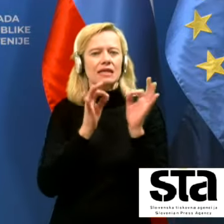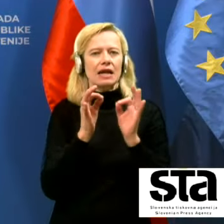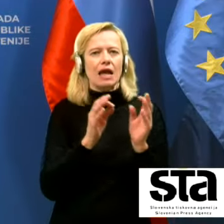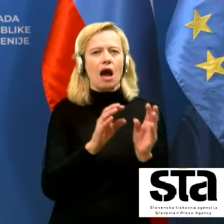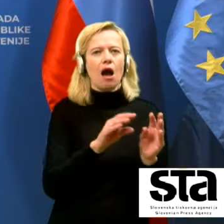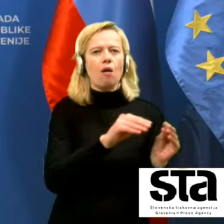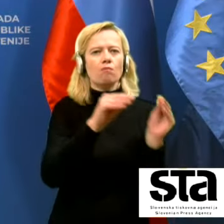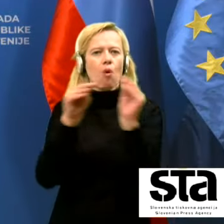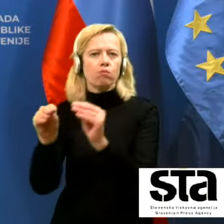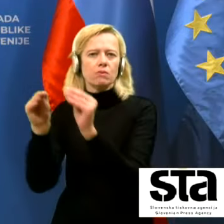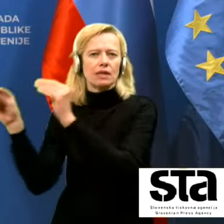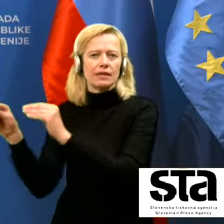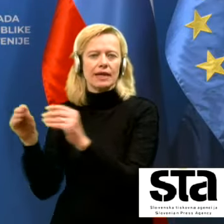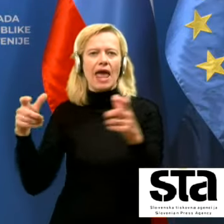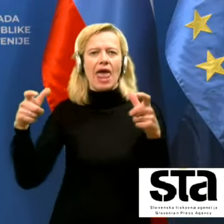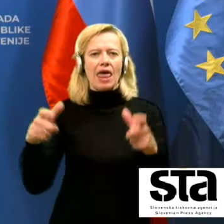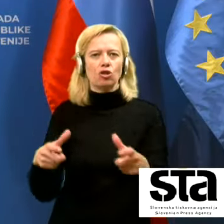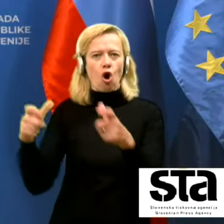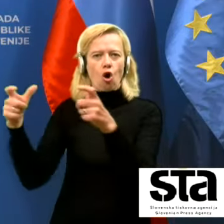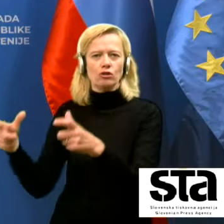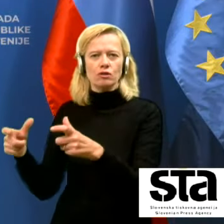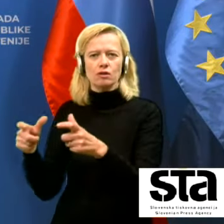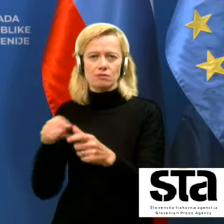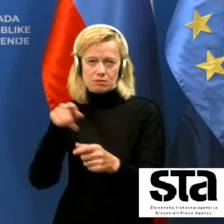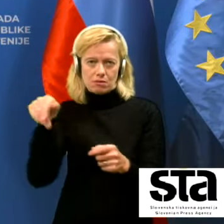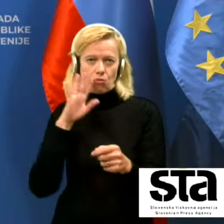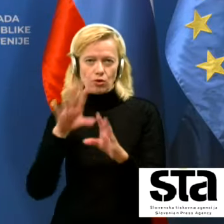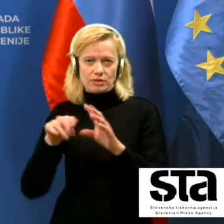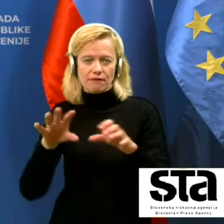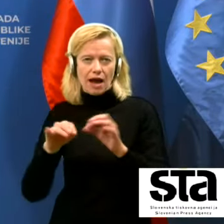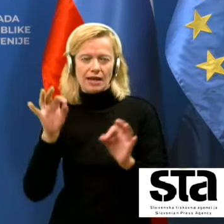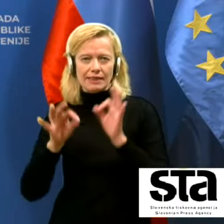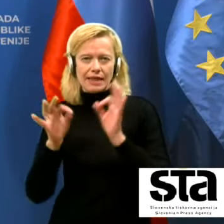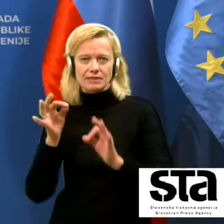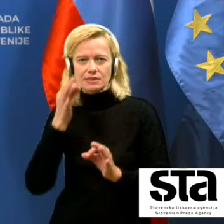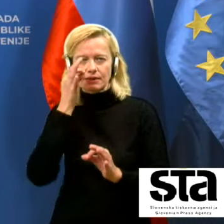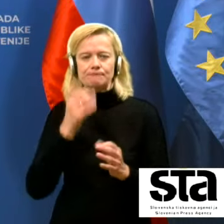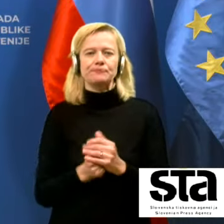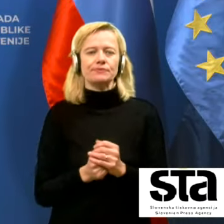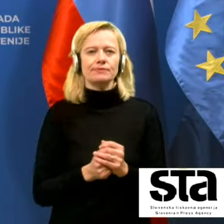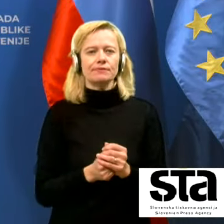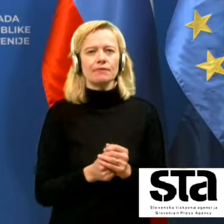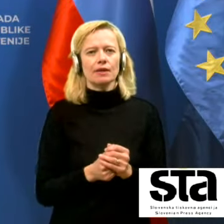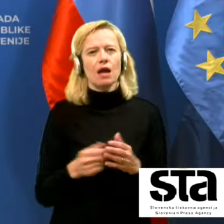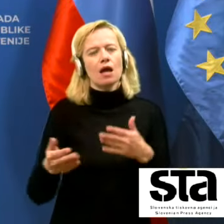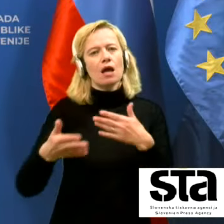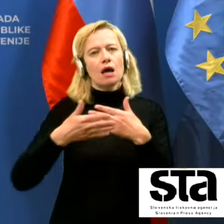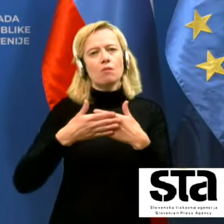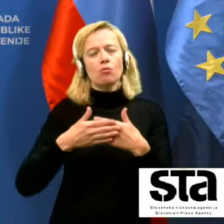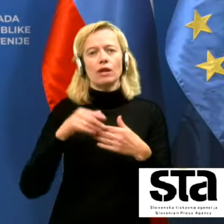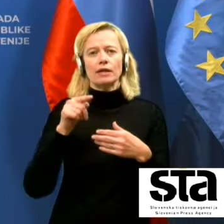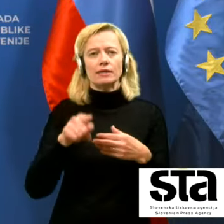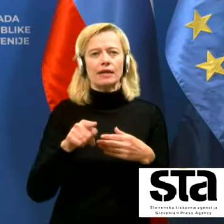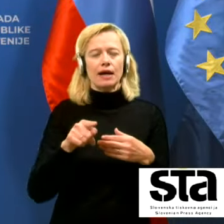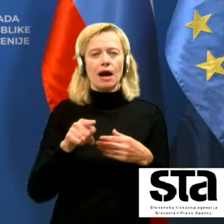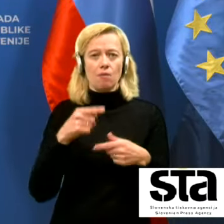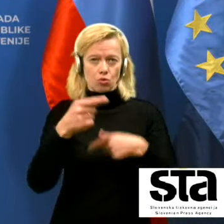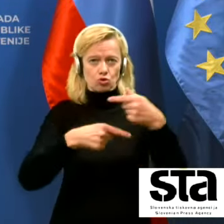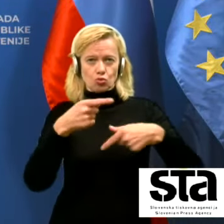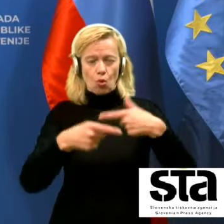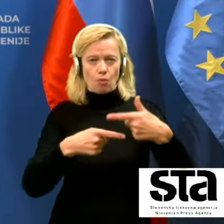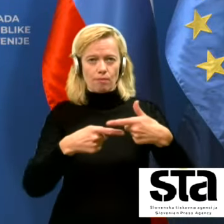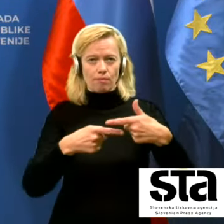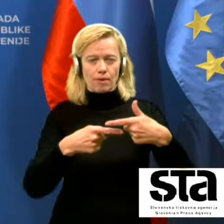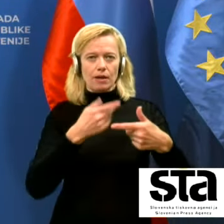enot, ki bodo pač tudi teste izvajale. In poleg tega pa seveda bi postopek brez